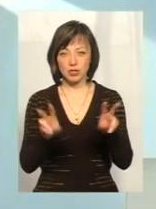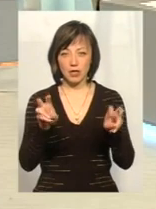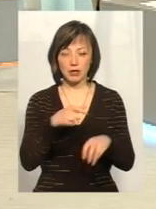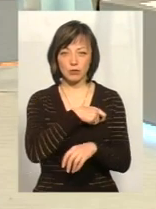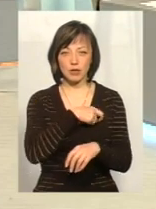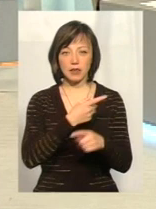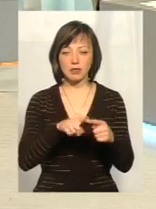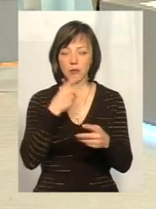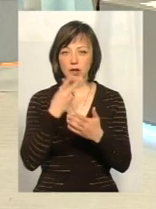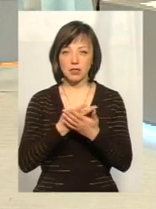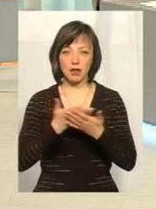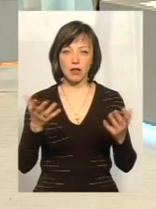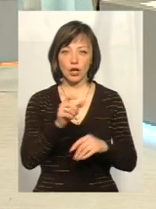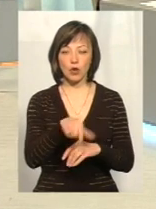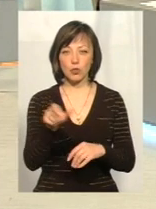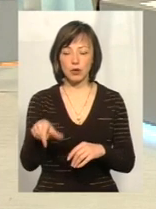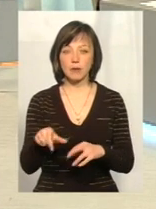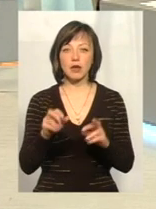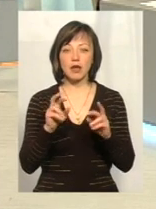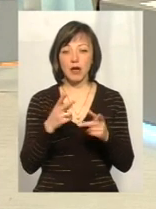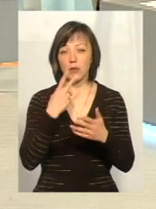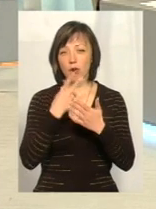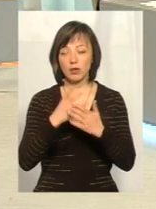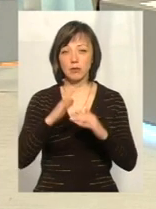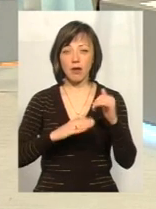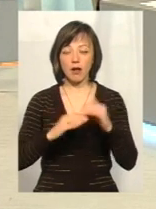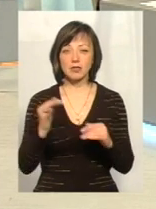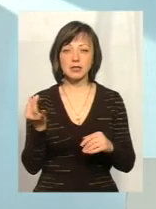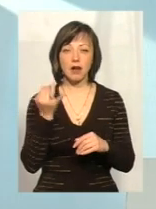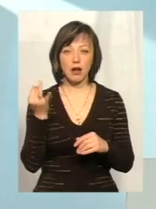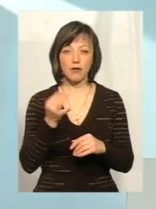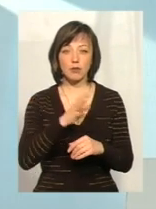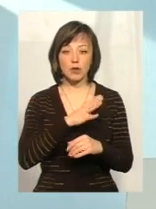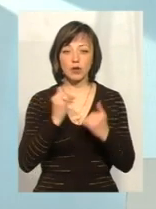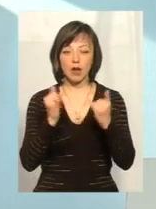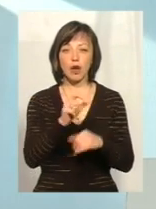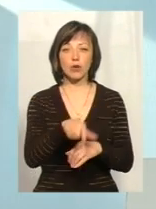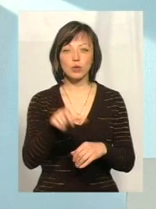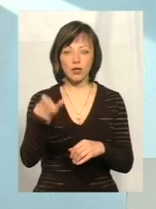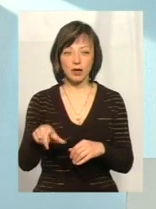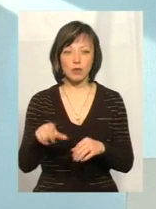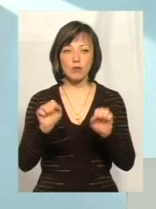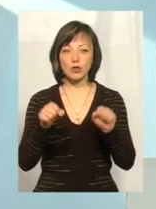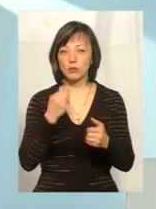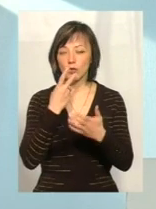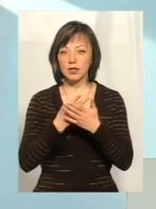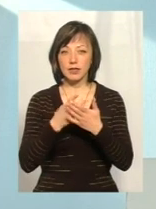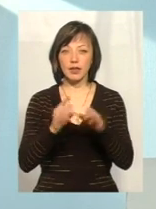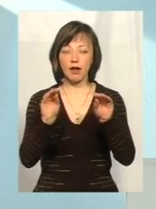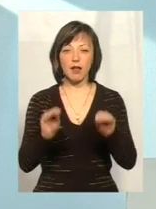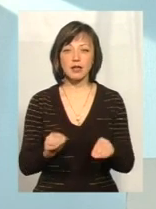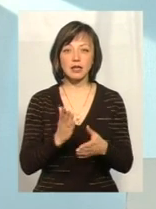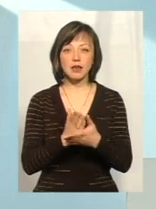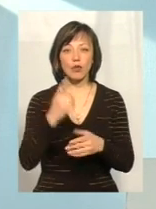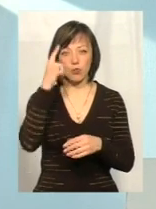депутатів, і це показали людям. І, як показала практика, це досить цікаво було для людей, тому що можна подивитися декларацією,